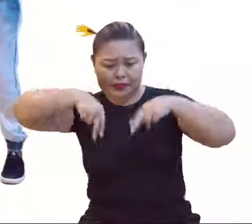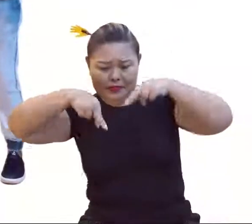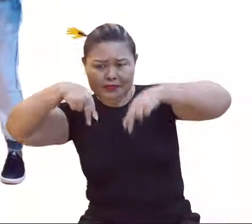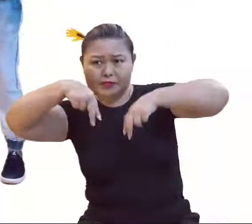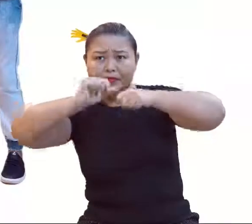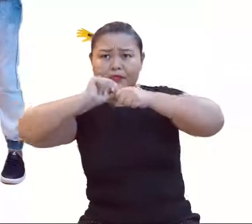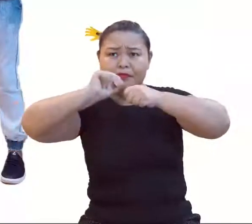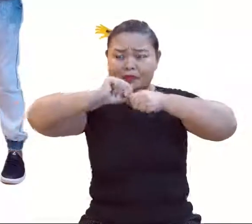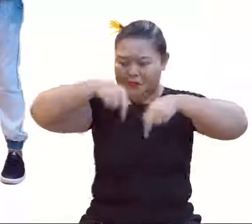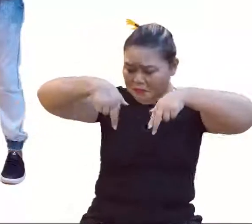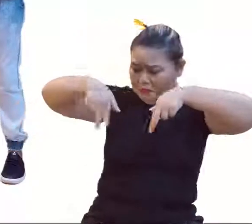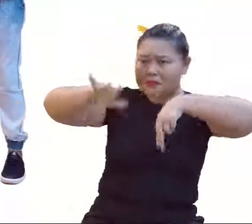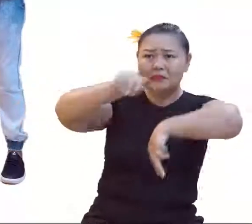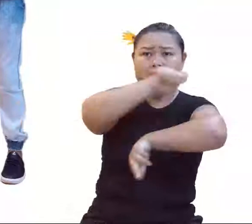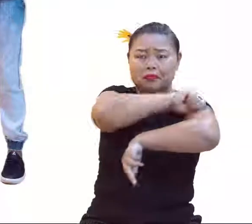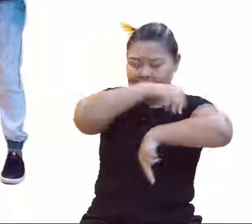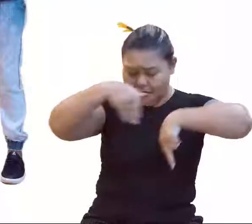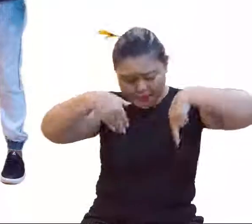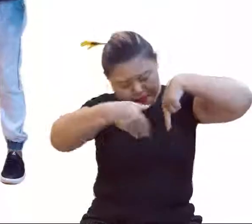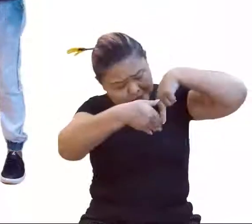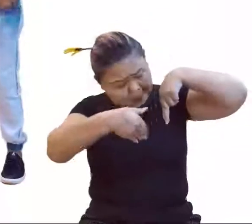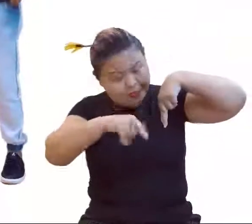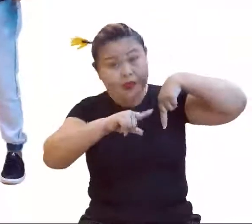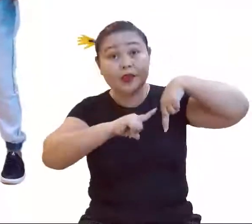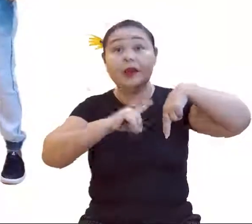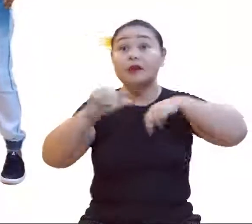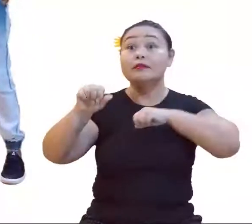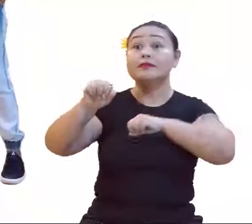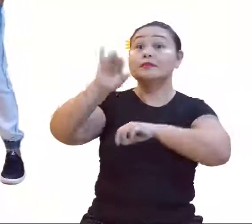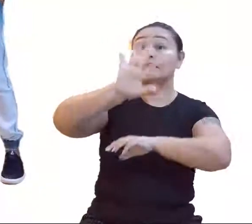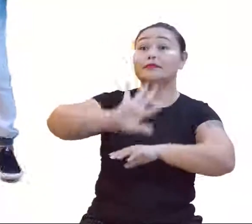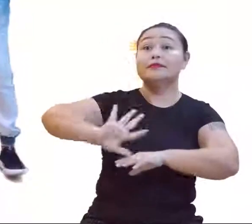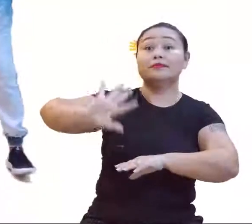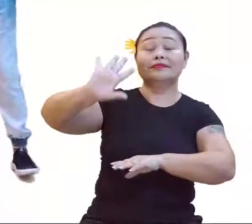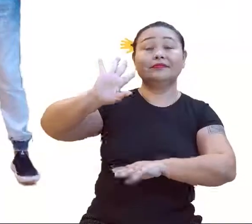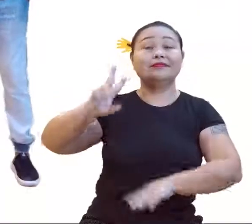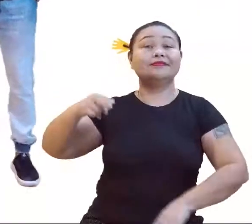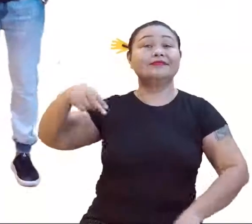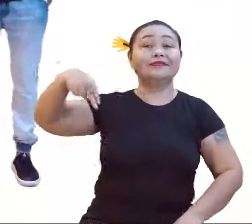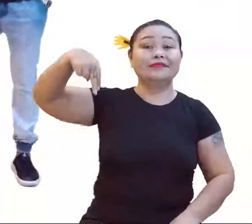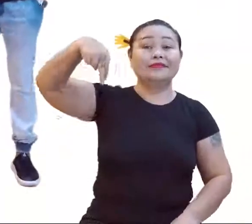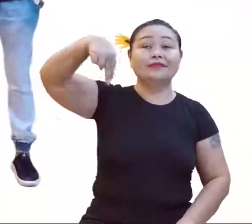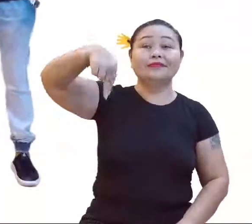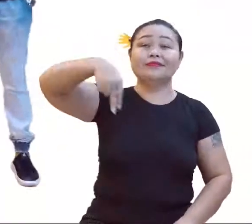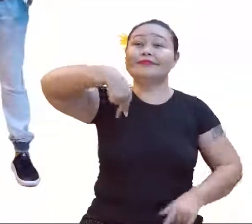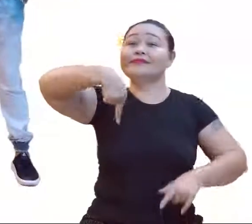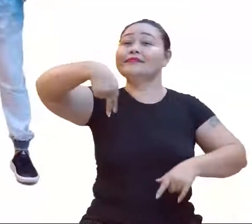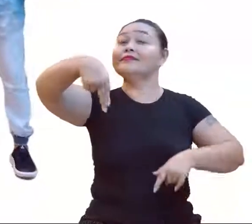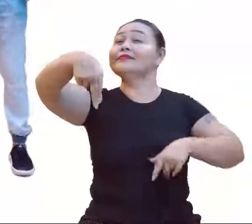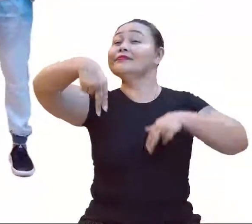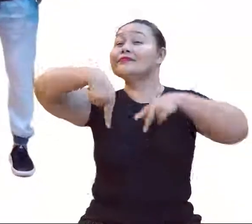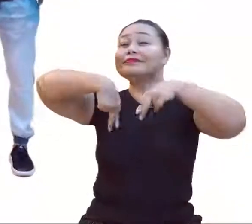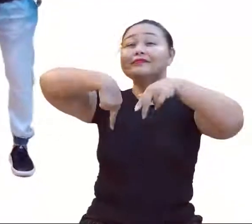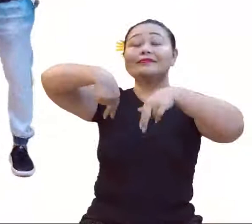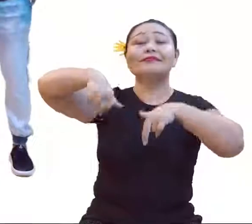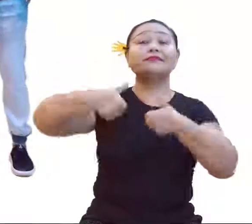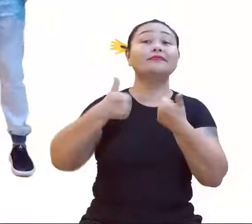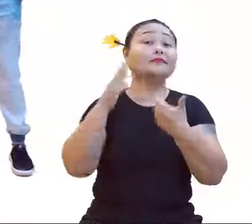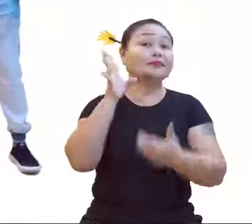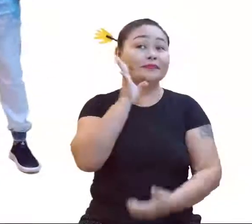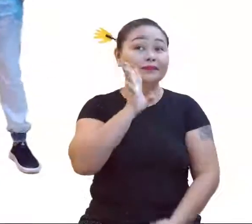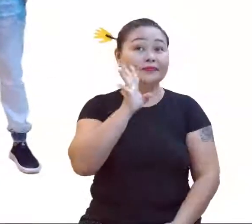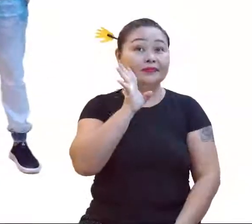как и все осталось в фотографии... погибли на технике, что приедем на паттю... Делай! Очень красиво!